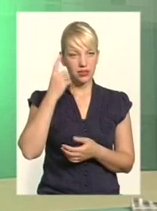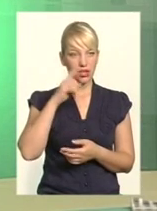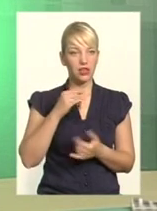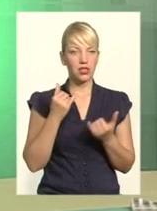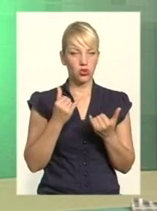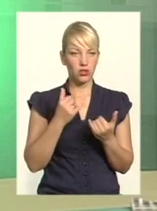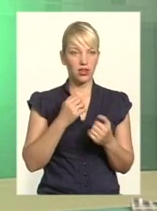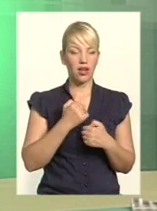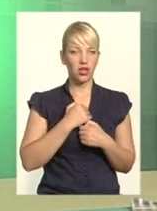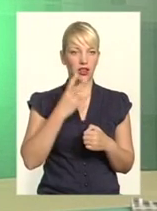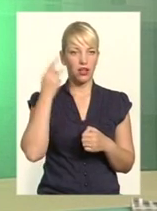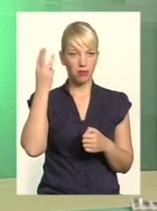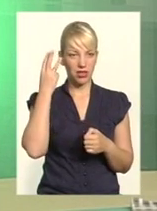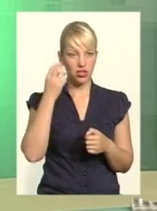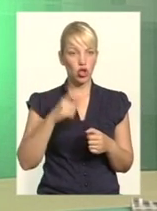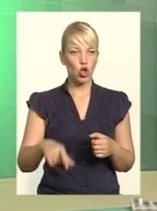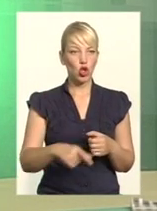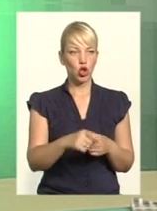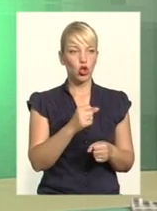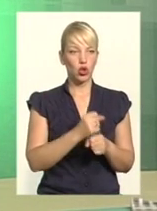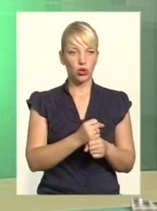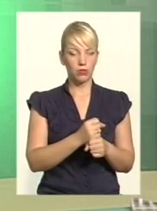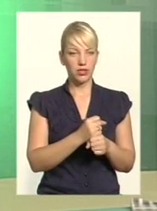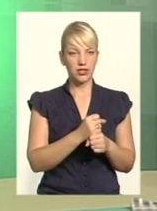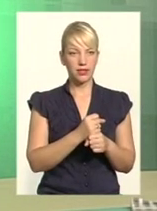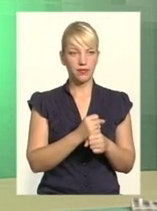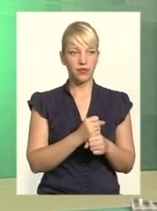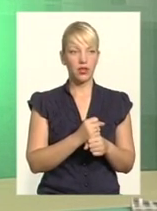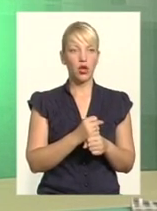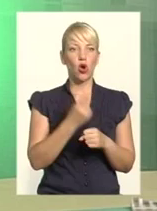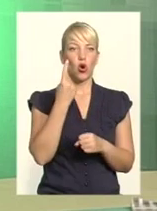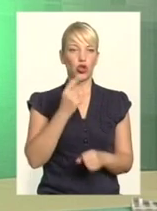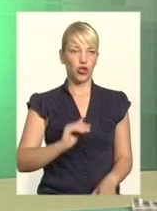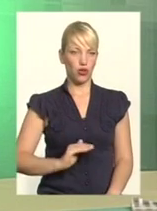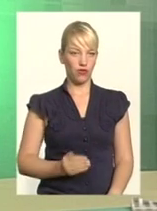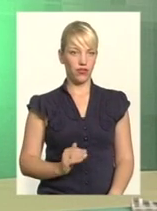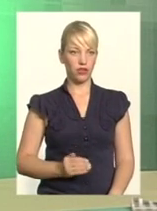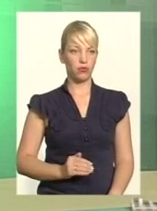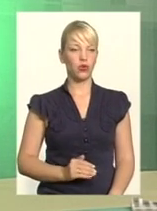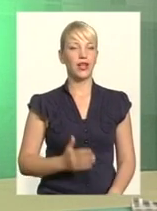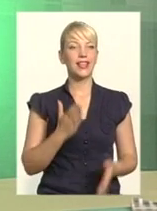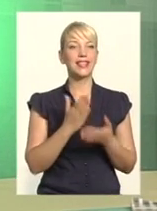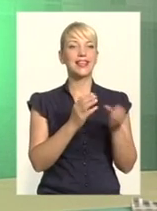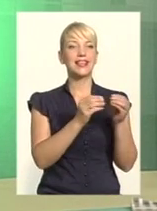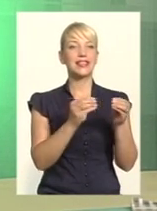на жаль, на Хмельниччині дороги робляться, так, глобально, в хорошому розумінні цього слова, однією фірмою. І є десятки